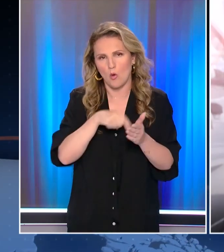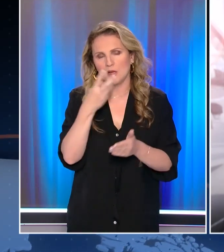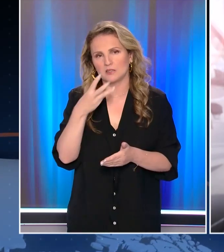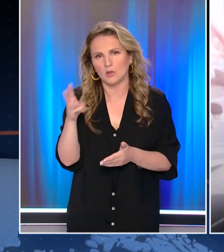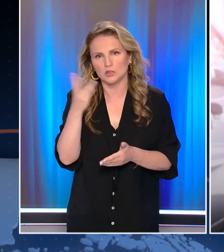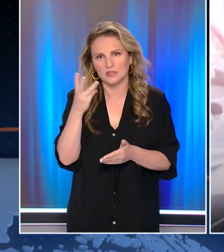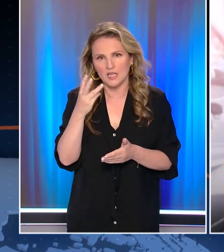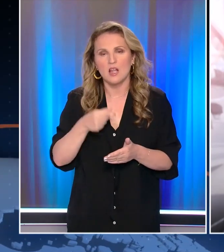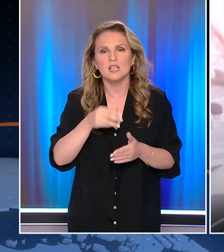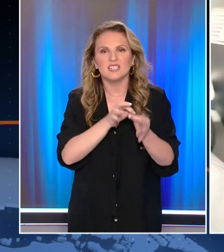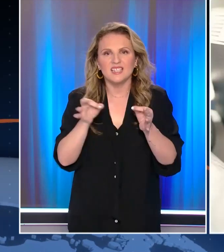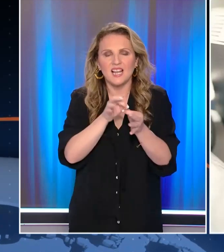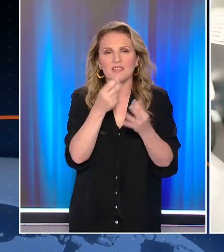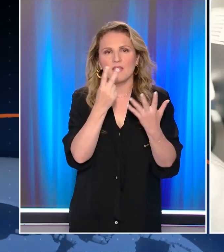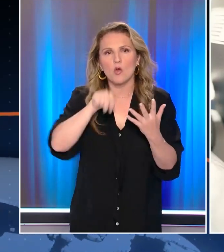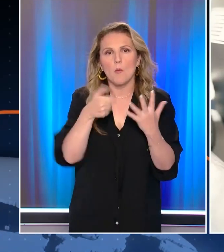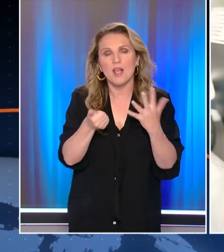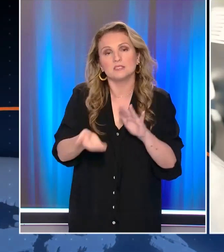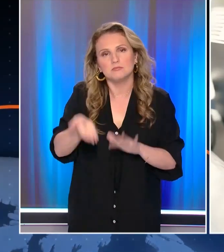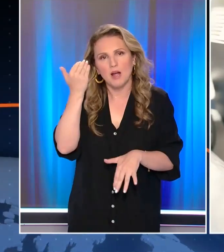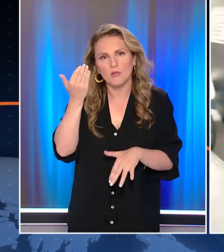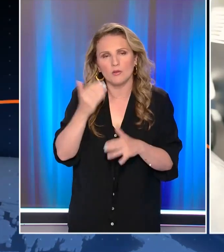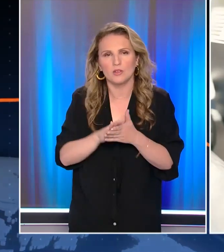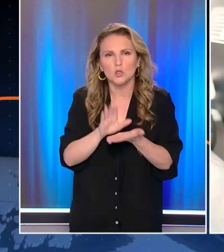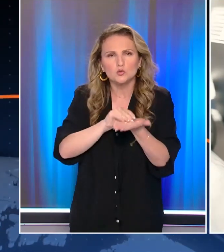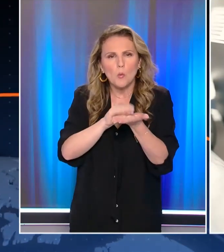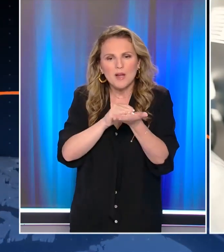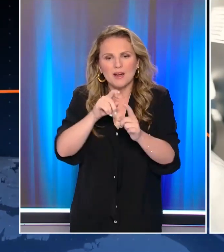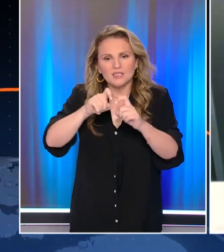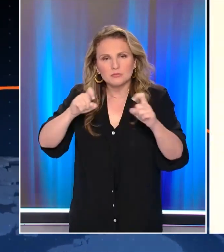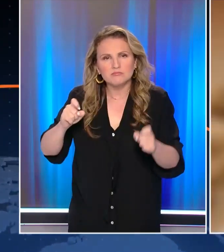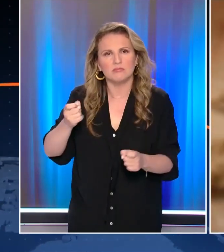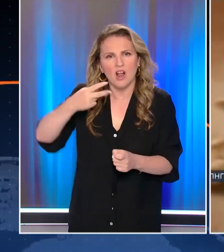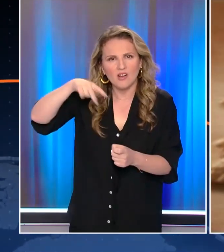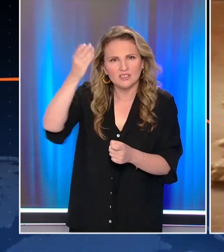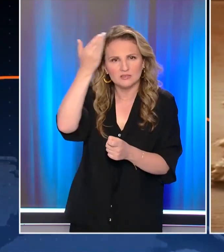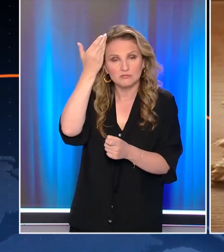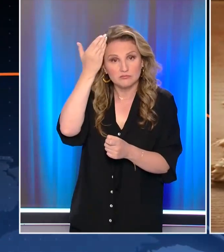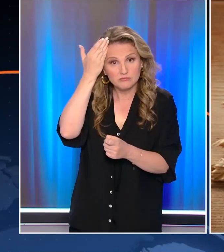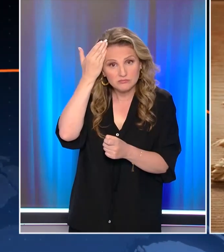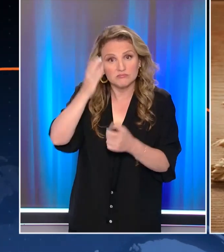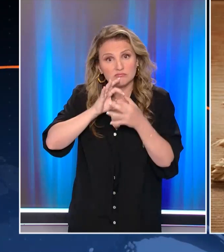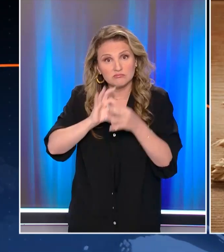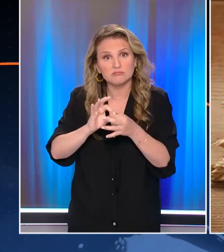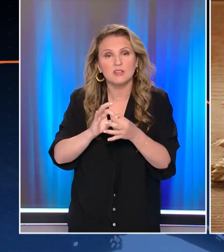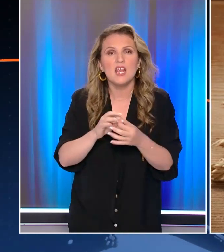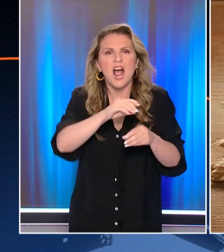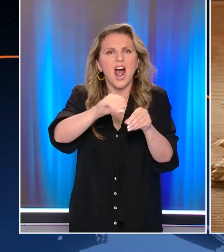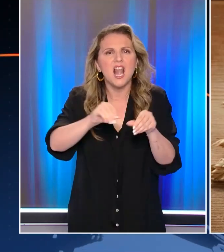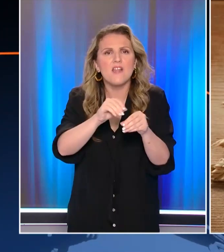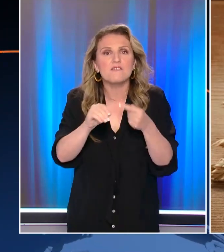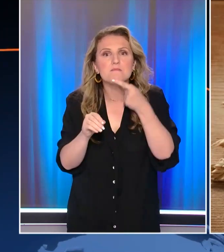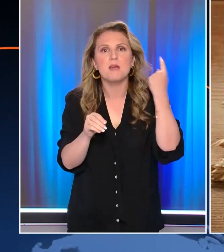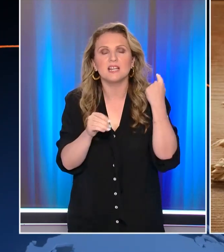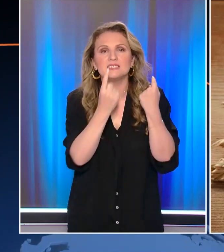πάνω από τα 2,6 ευρώ το λίτρο Στο μεταξύ οι αυξήσεις στα ράφια των σούπερ μάρκετ συνεχίζονται με αμύωτη ένταση Ενδεικτικά μέσα σε ένα χρόνο το αλεύρι από